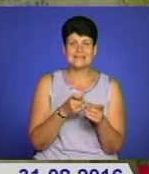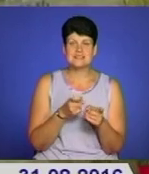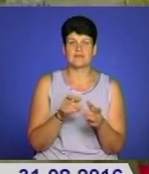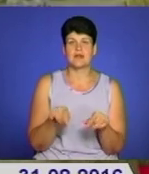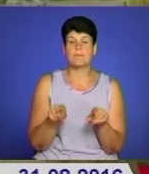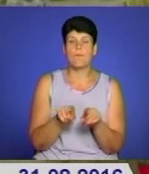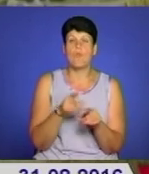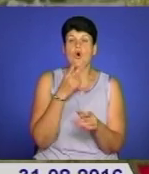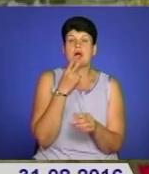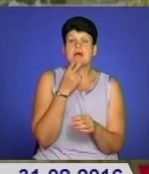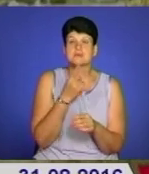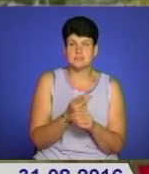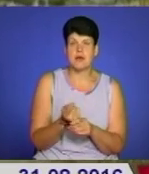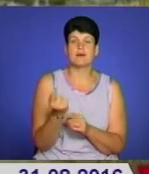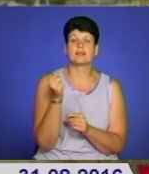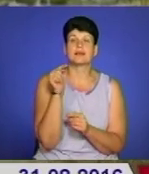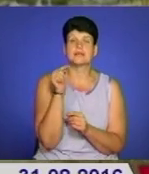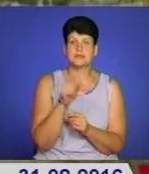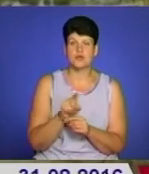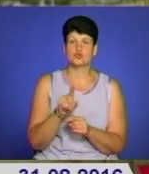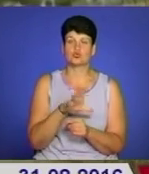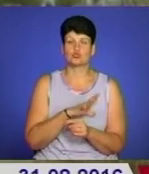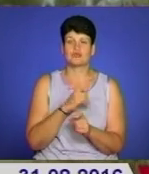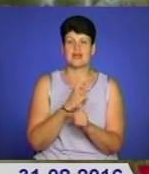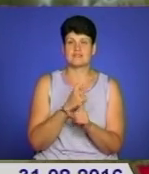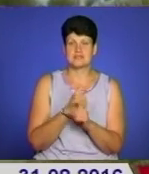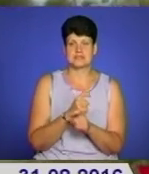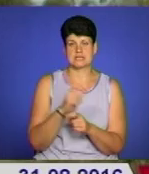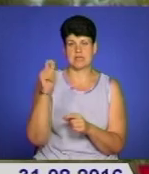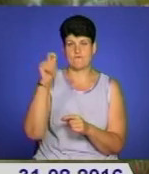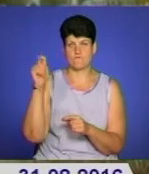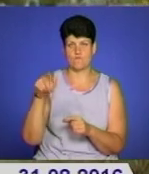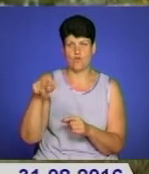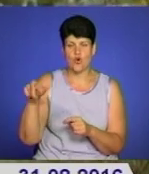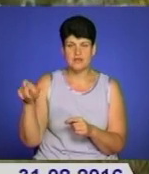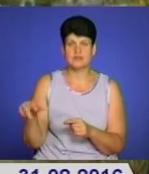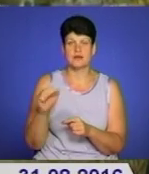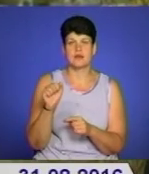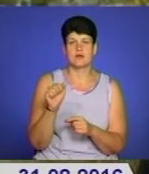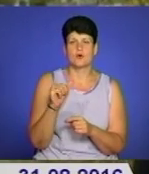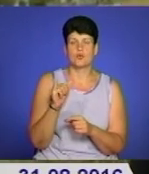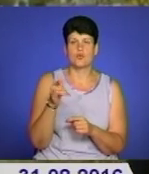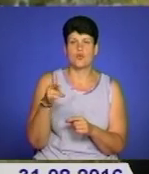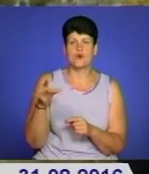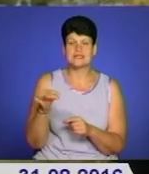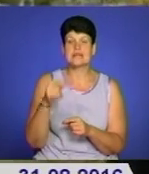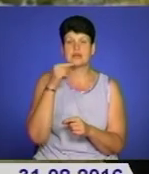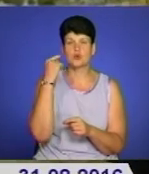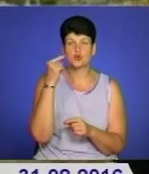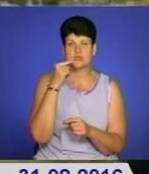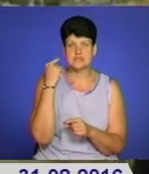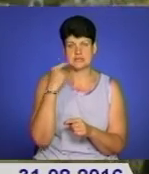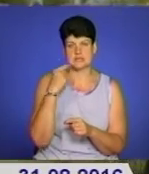показали про те, що тут були австрійські воїни, угорські воїни. І вперше ми оприлюднимо спогади російських вояків, які воювали на горіле